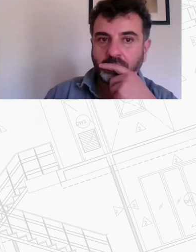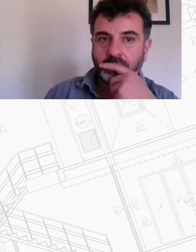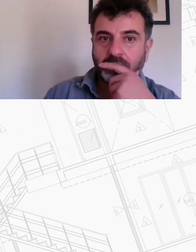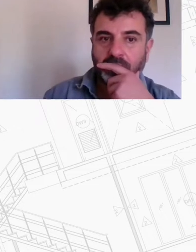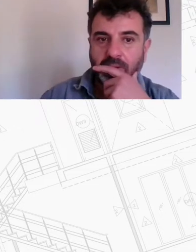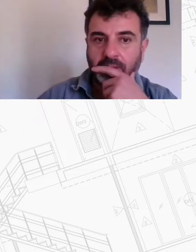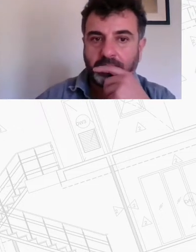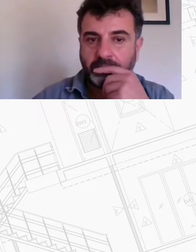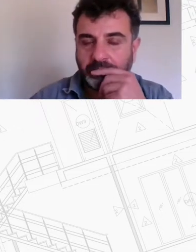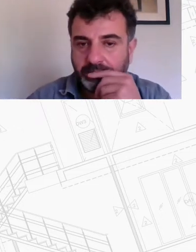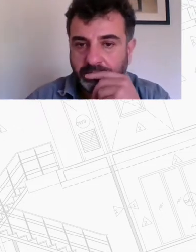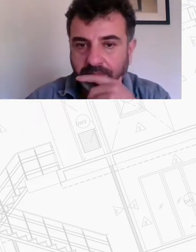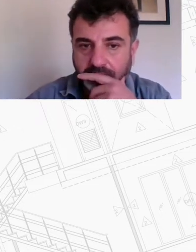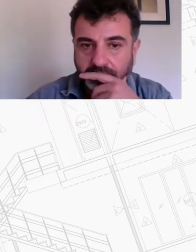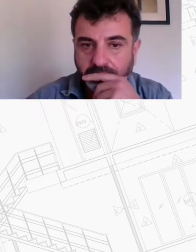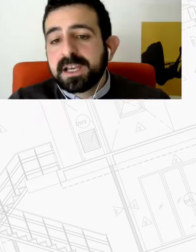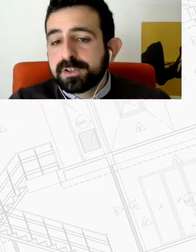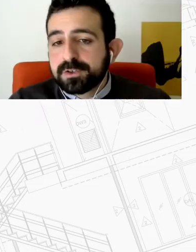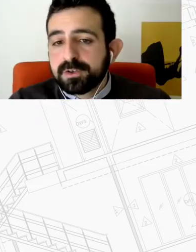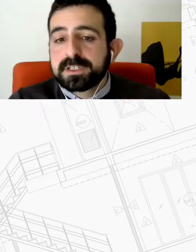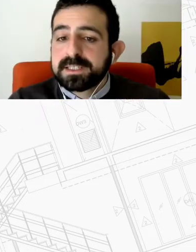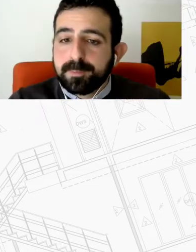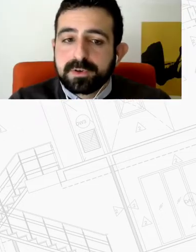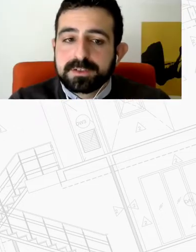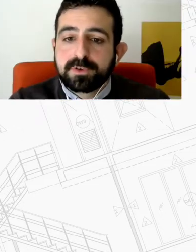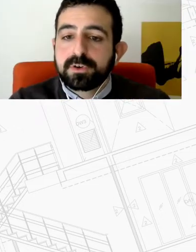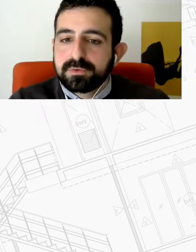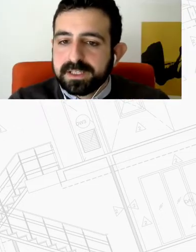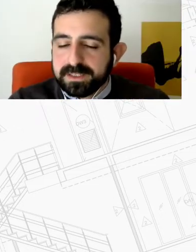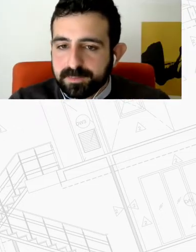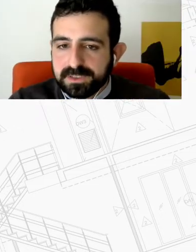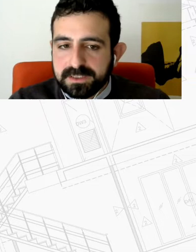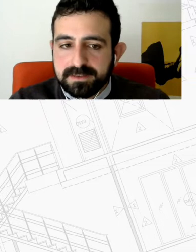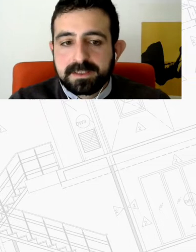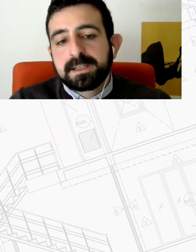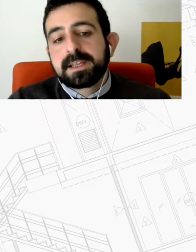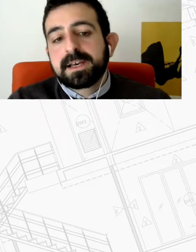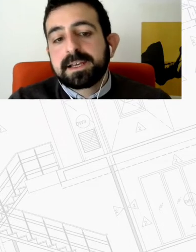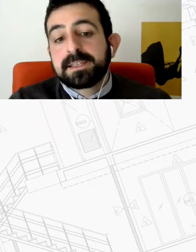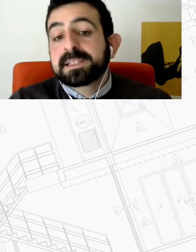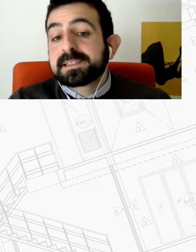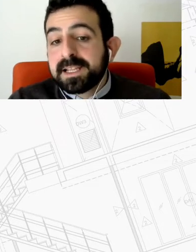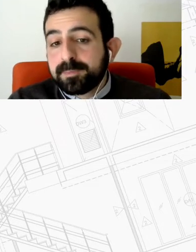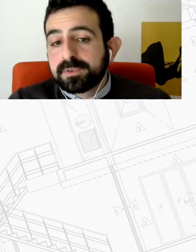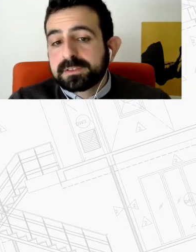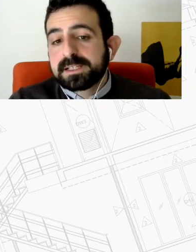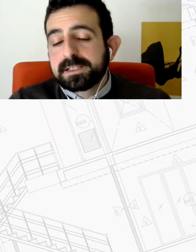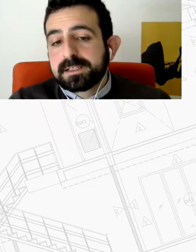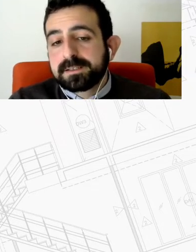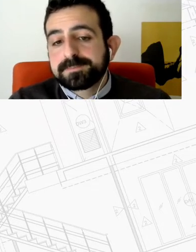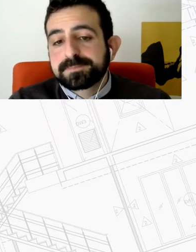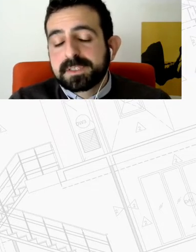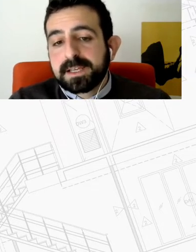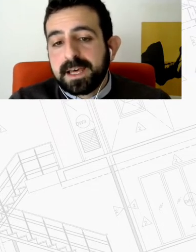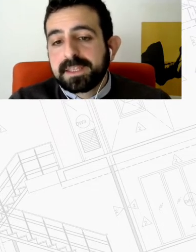επακόλουθης άφυξης αστεγίας διάφορες χώρες ή και πόλεις φορολογούν τα άδεια σπίτια ή μετατρέπουν τα